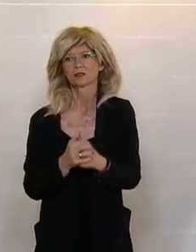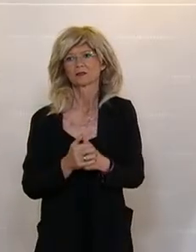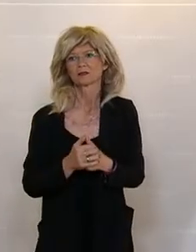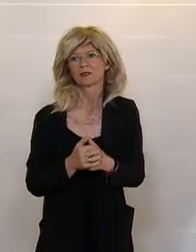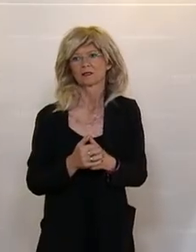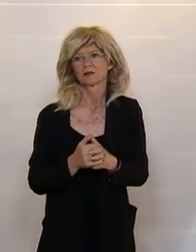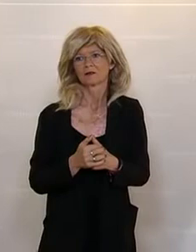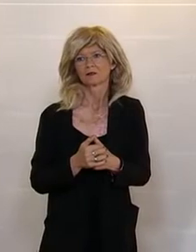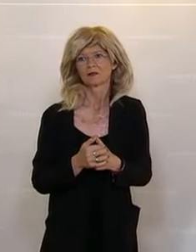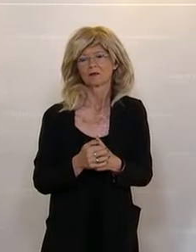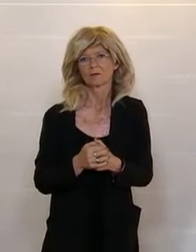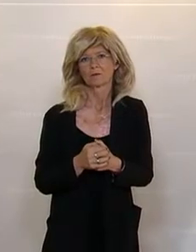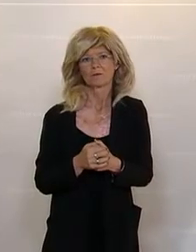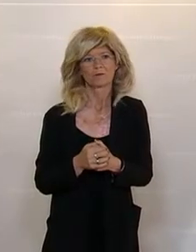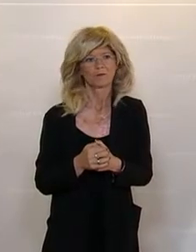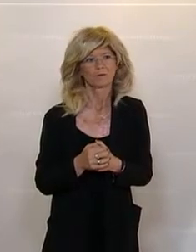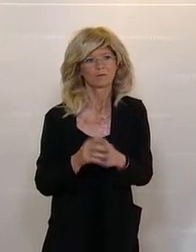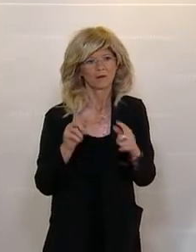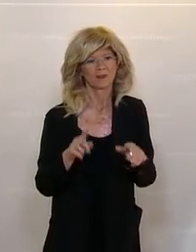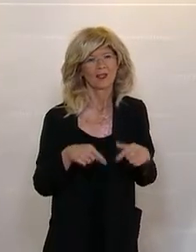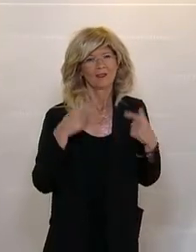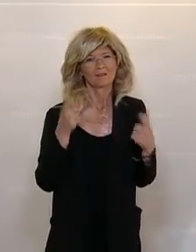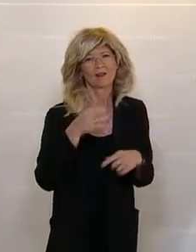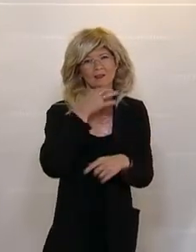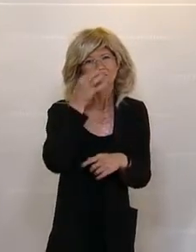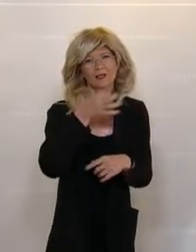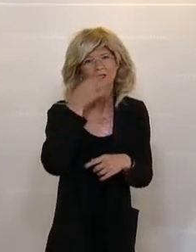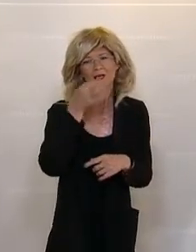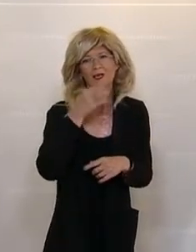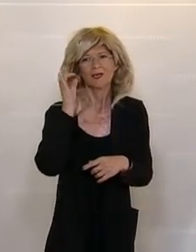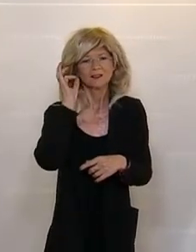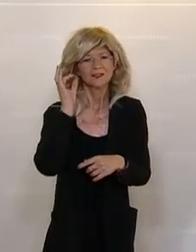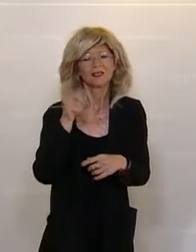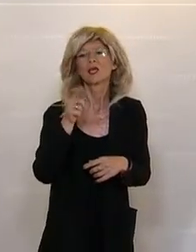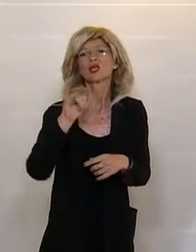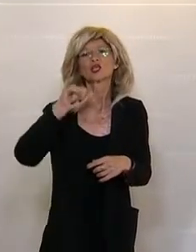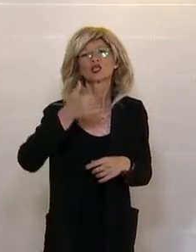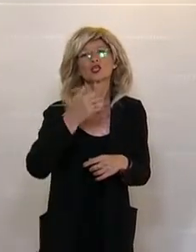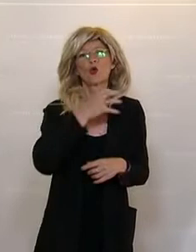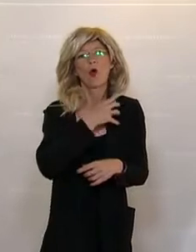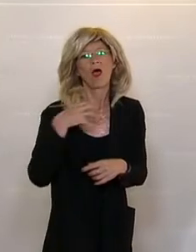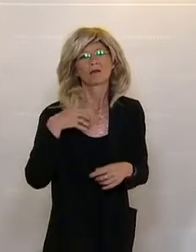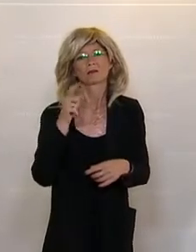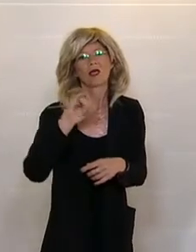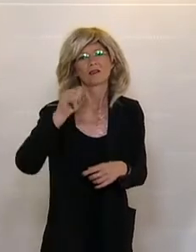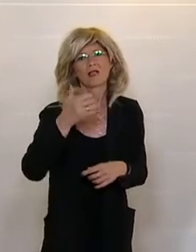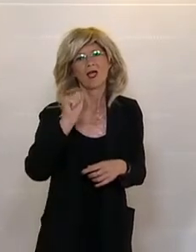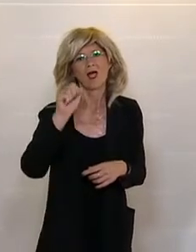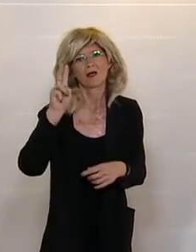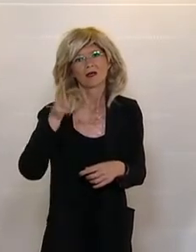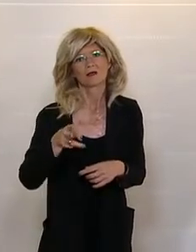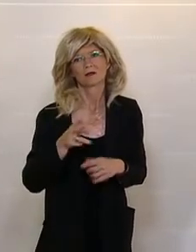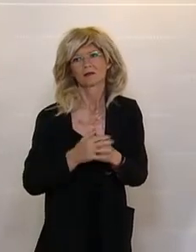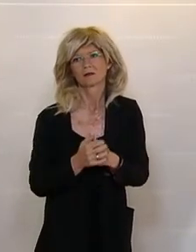Gewalt sei nie in Ordnung. Auch Männer und Burschen, die von Gewalt betroffen seien, für diese müsse es Hilfe geben.